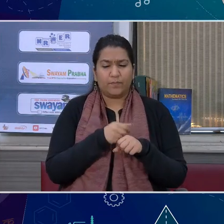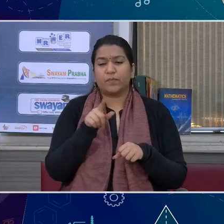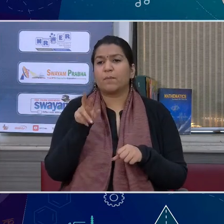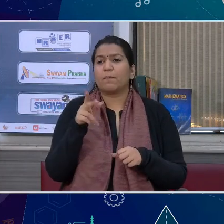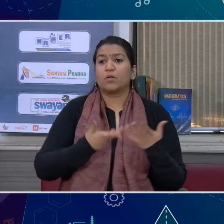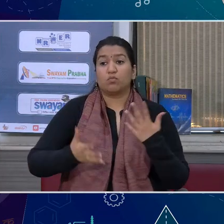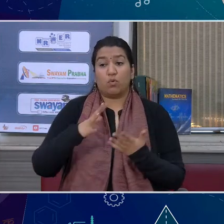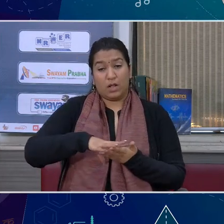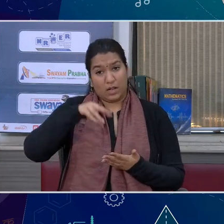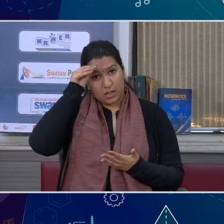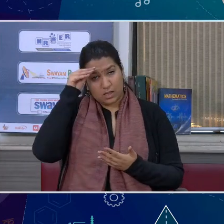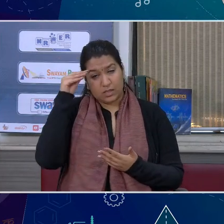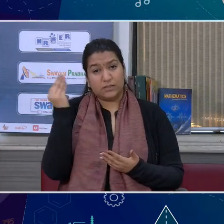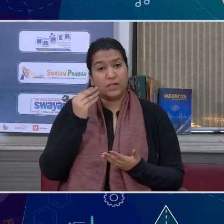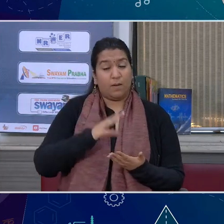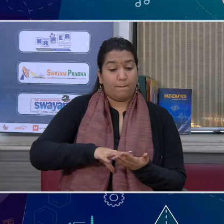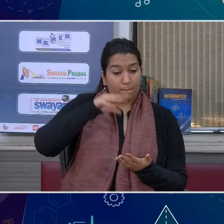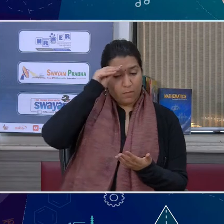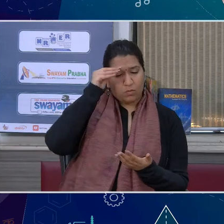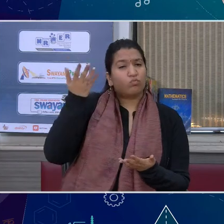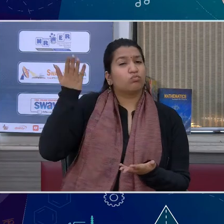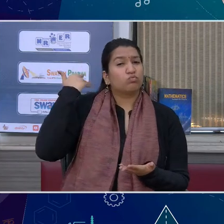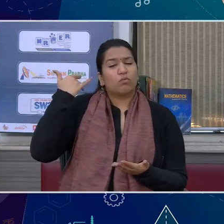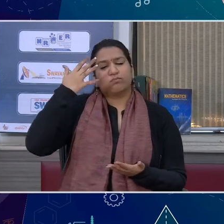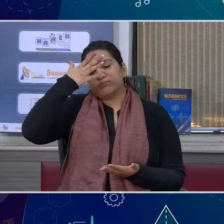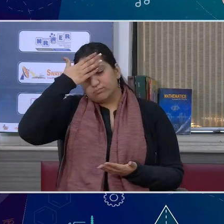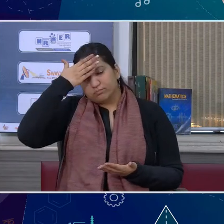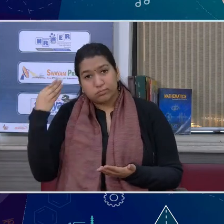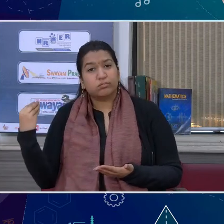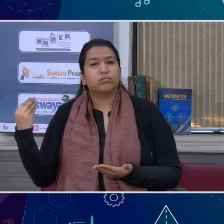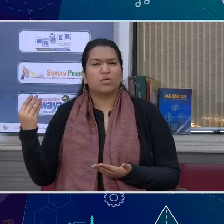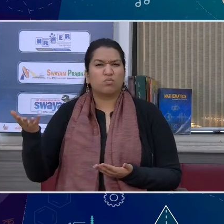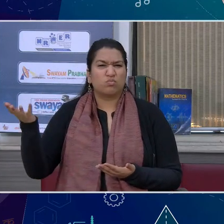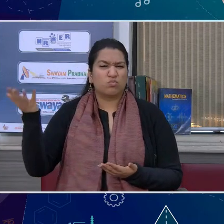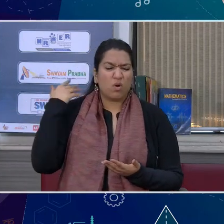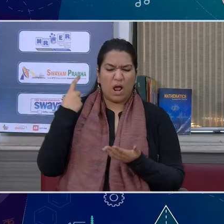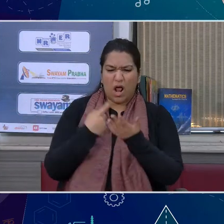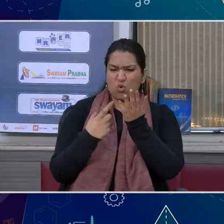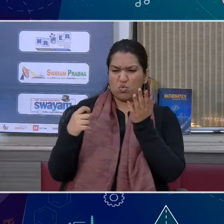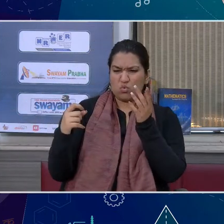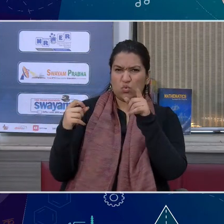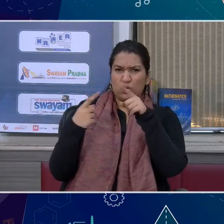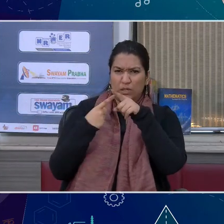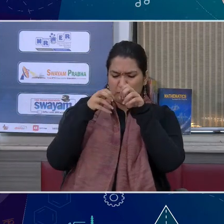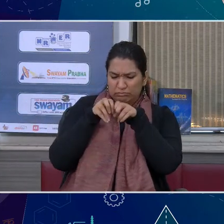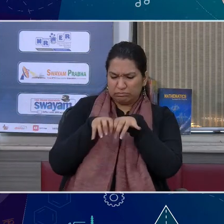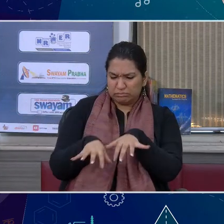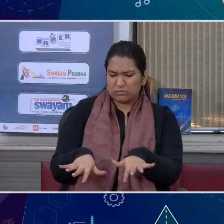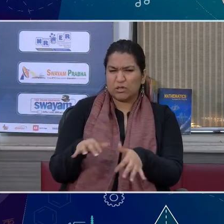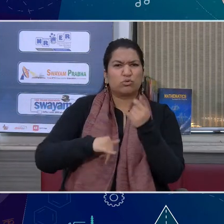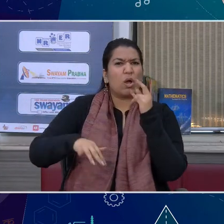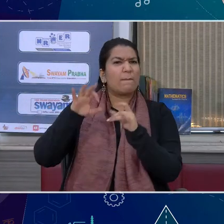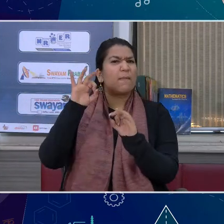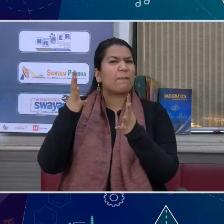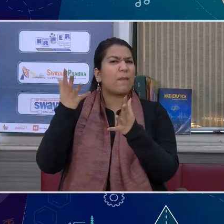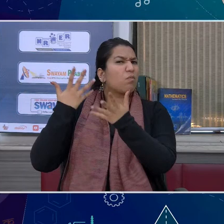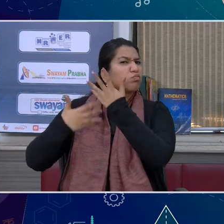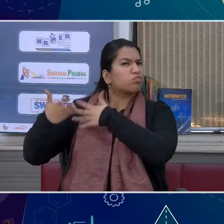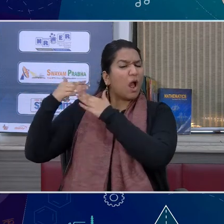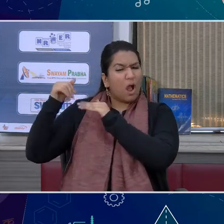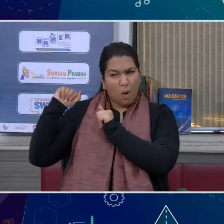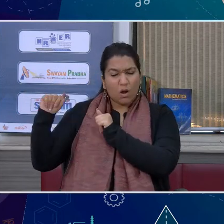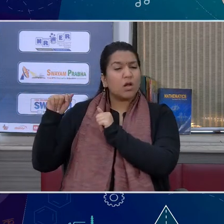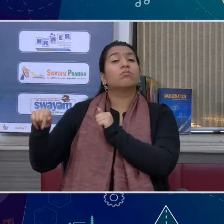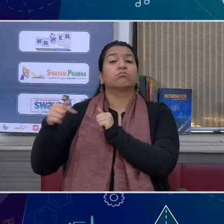हूं सीखा ग्यान भुलाना उन पुरानी परंपराओं को उन जड़ परंपराओं को जो किसी भी मनुष्य के और समाज के विकास में बादक है मैं उसको